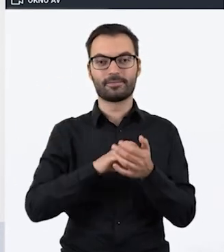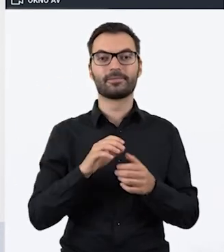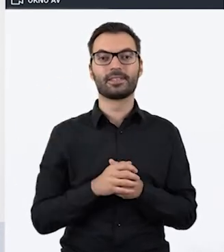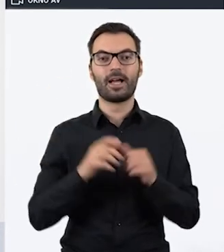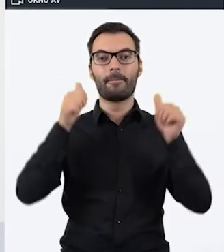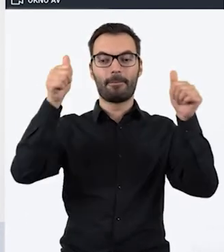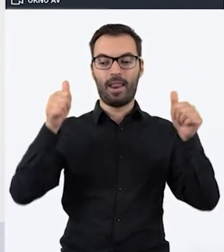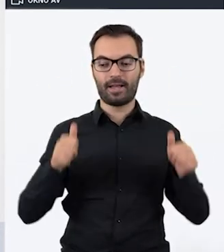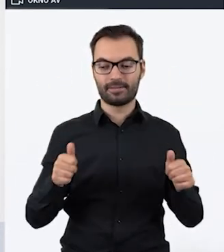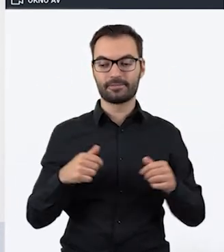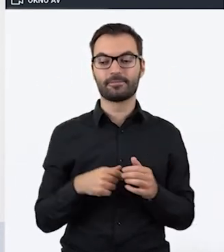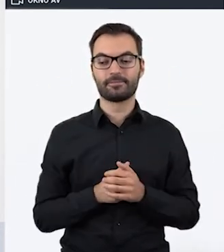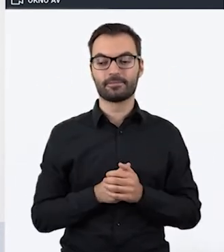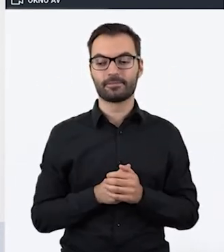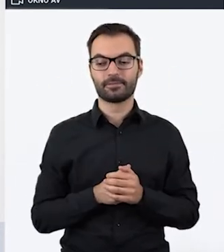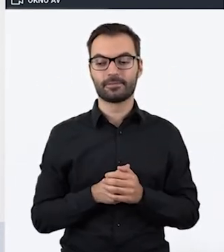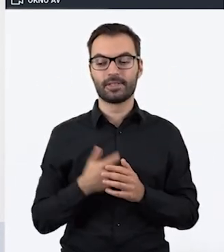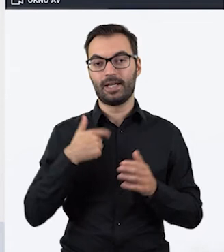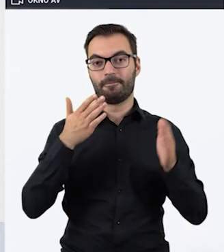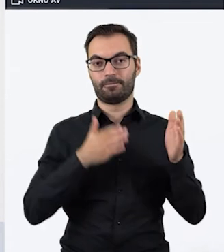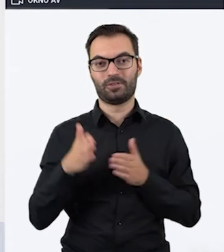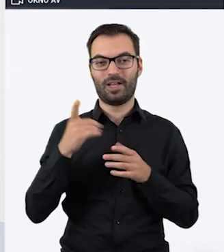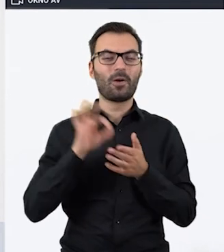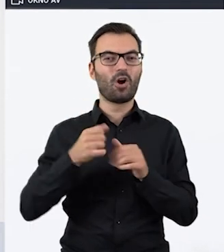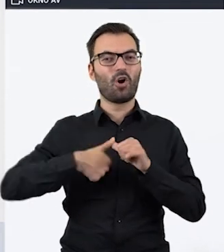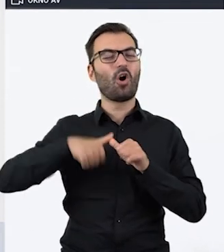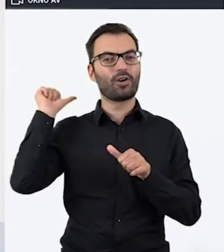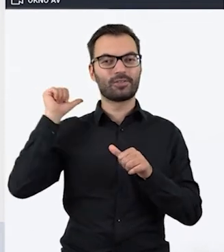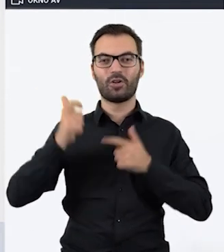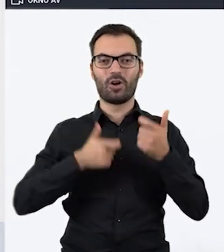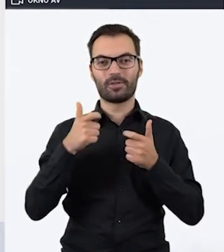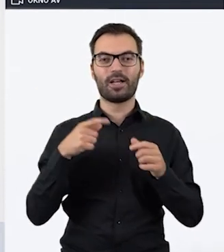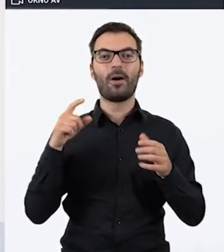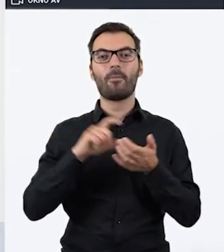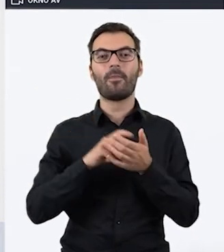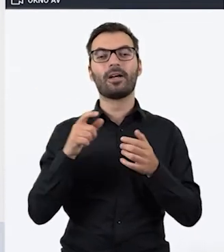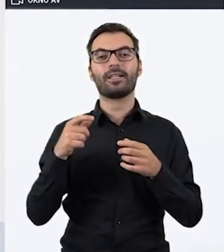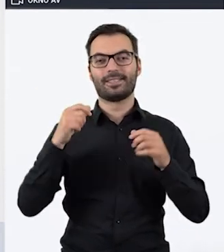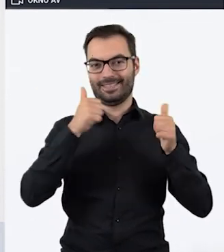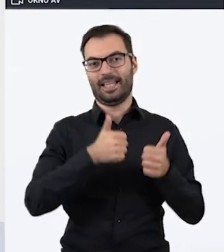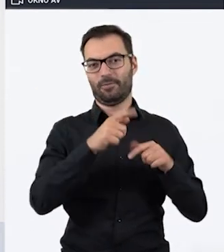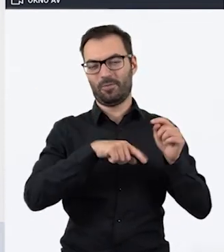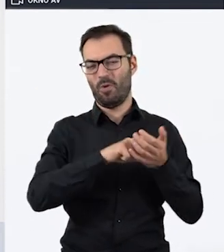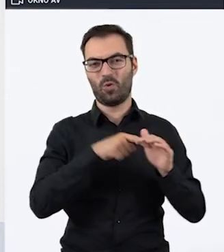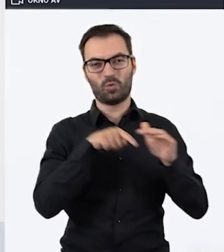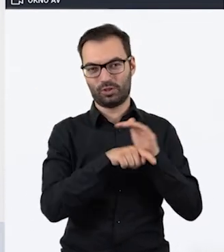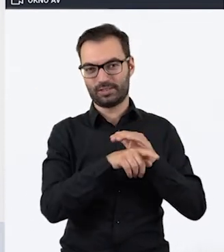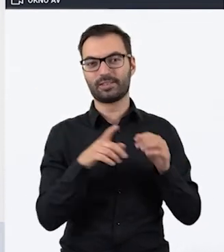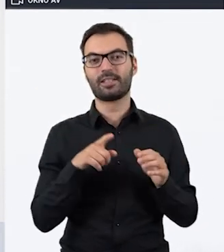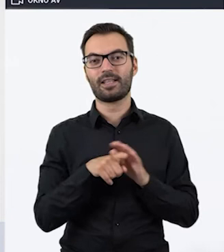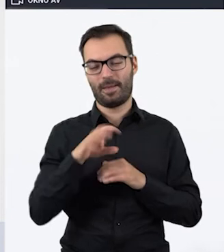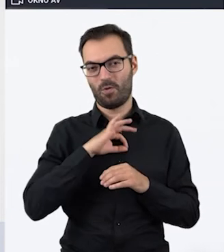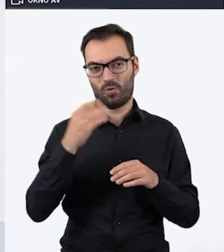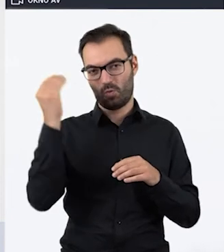plakat, który przygotowywałam, jak w ubiegłym roku robiłam Escape Room stacjonarny dla swoich